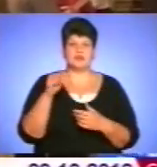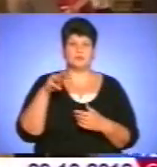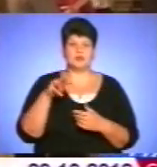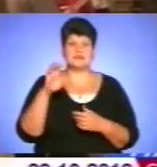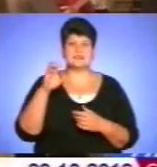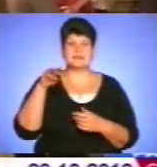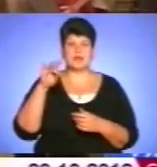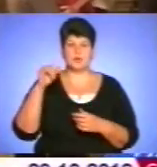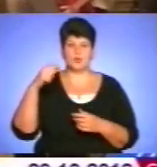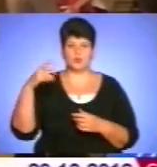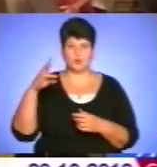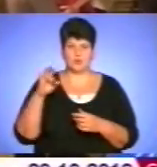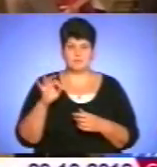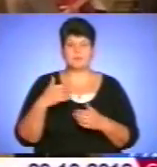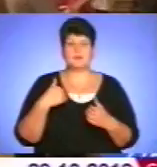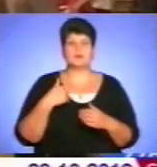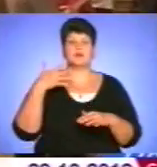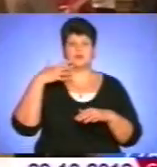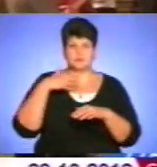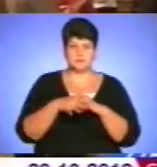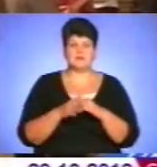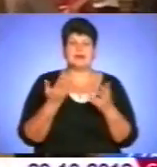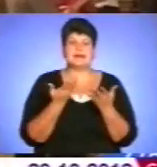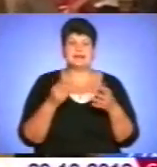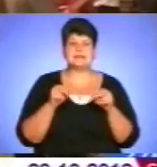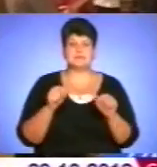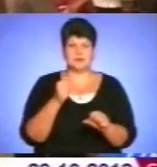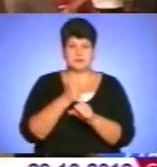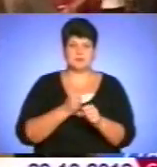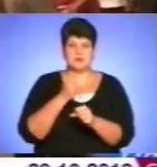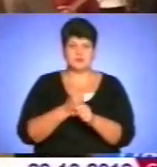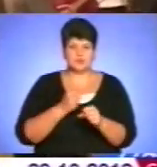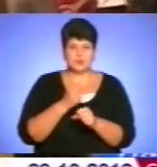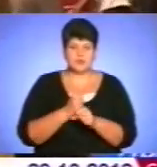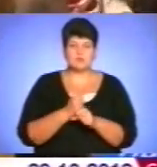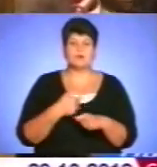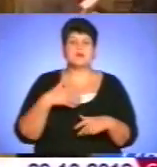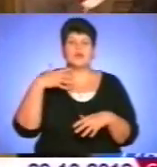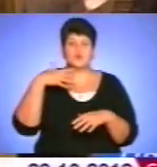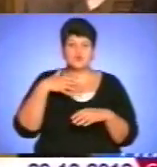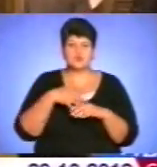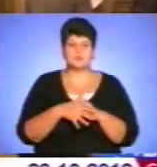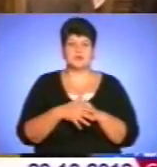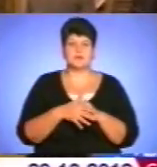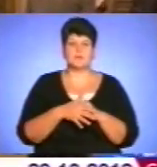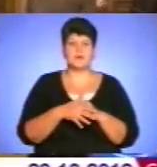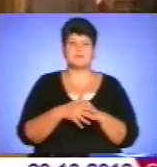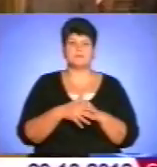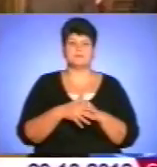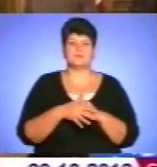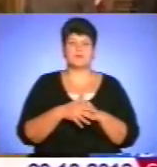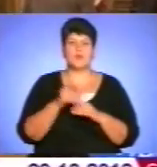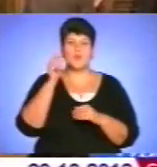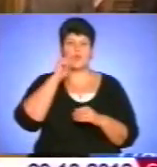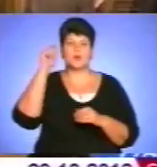Ми усвідомлюємо, на якій землі ми трудимось, працюємо. І ми усвідомлюємо розуміння якраз